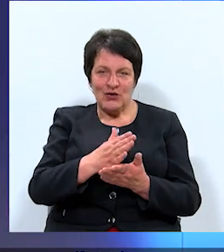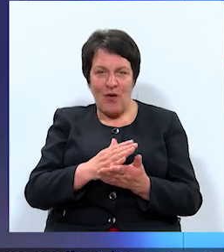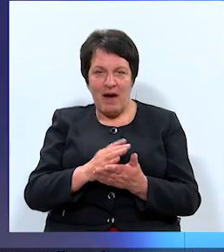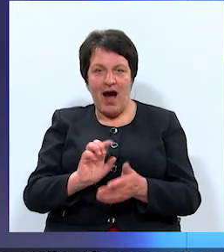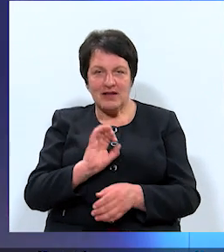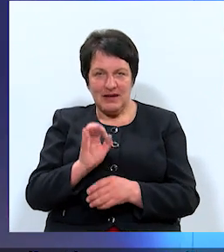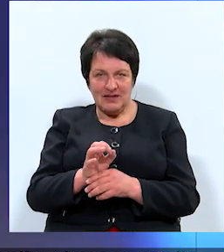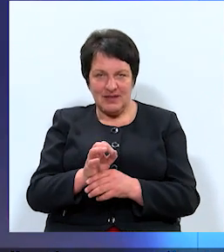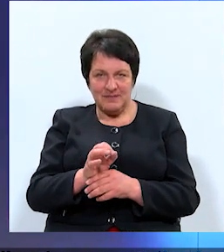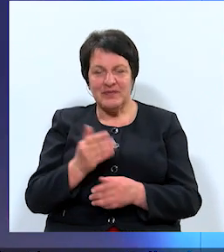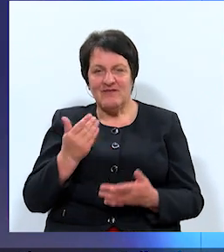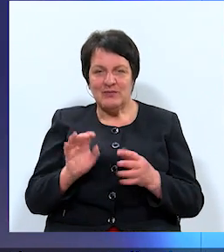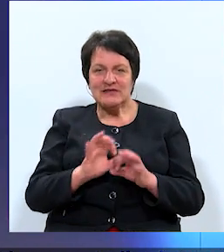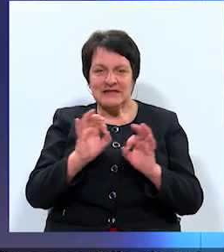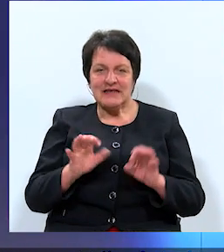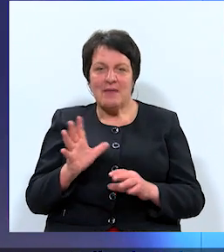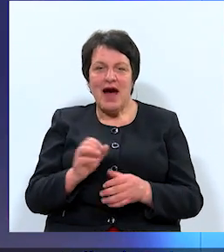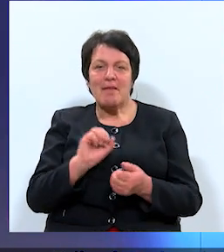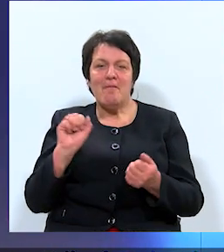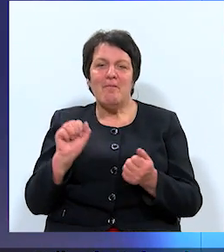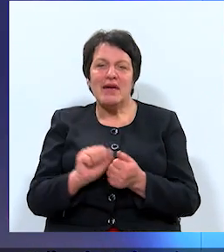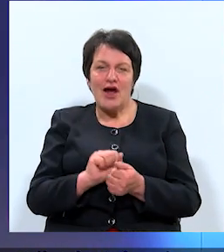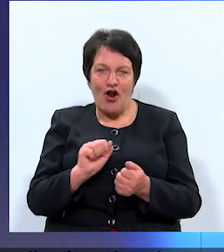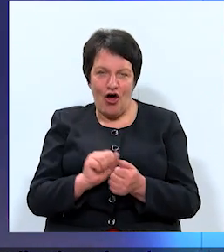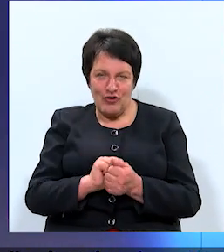Varbūt sāksim ar bioloģiju.